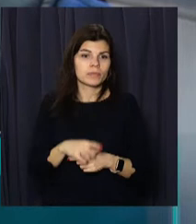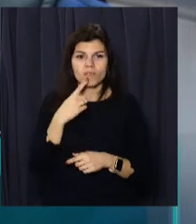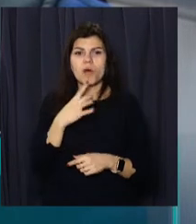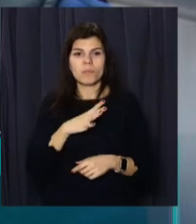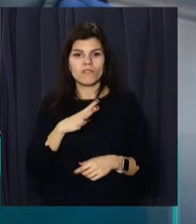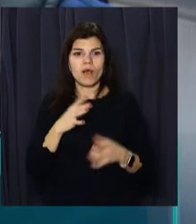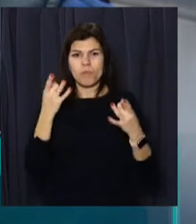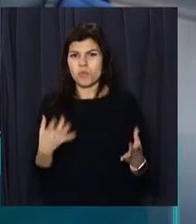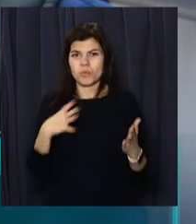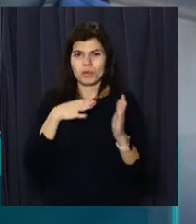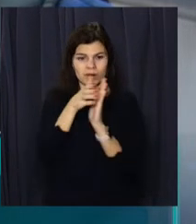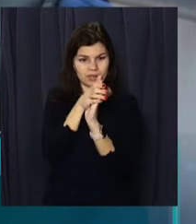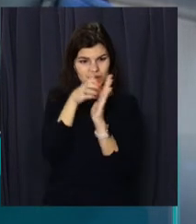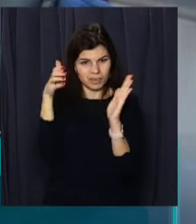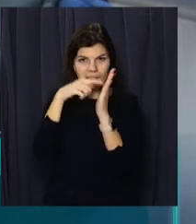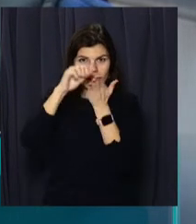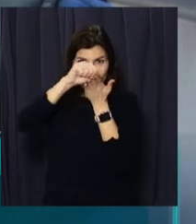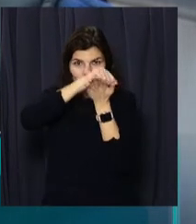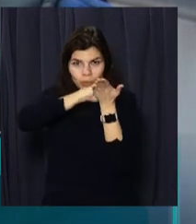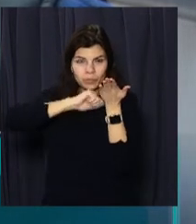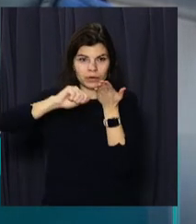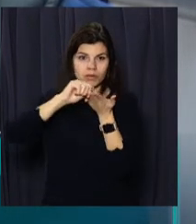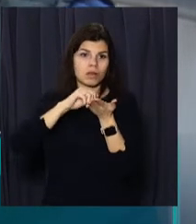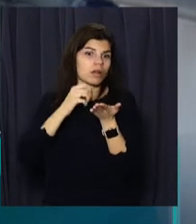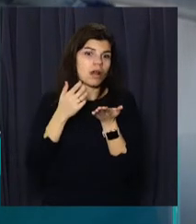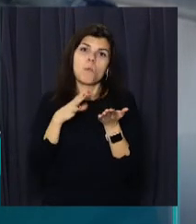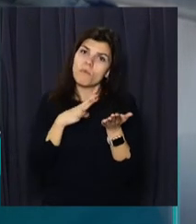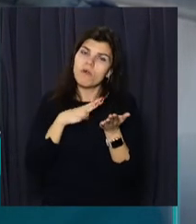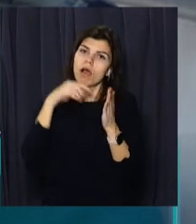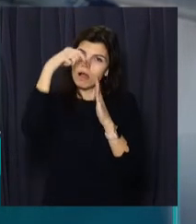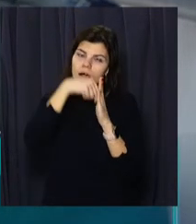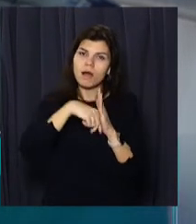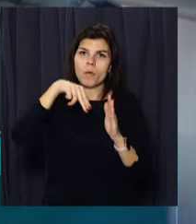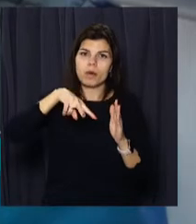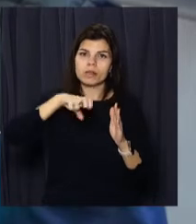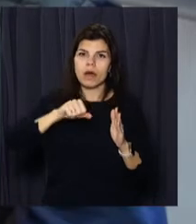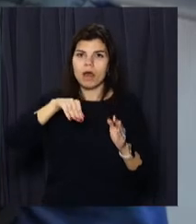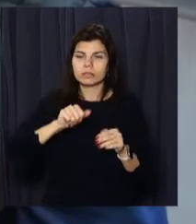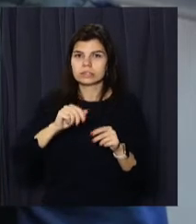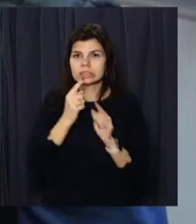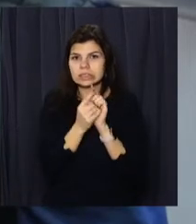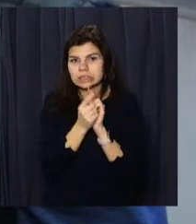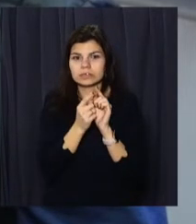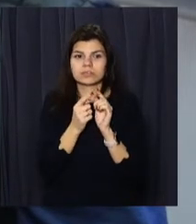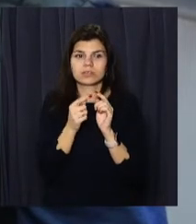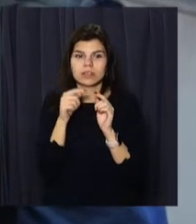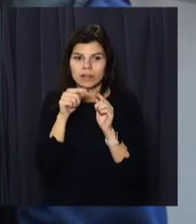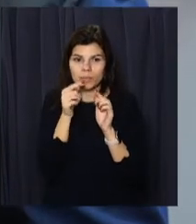зняти кришку і протирити. Лучше достати плату, зняти всі екранчики.